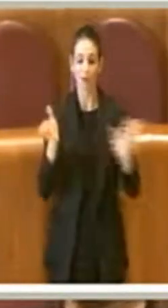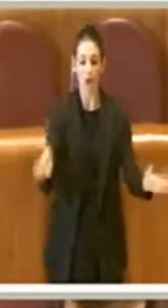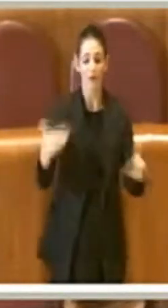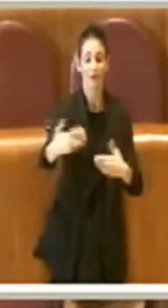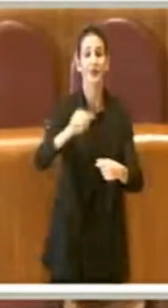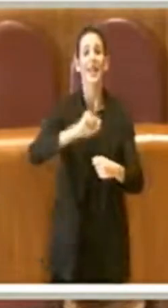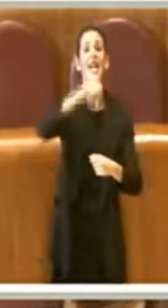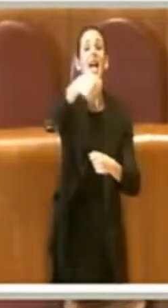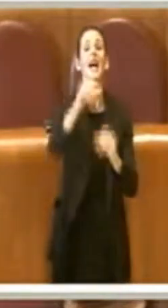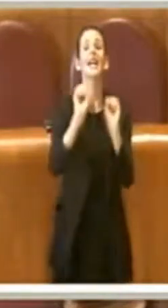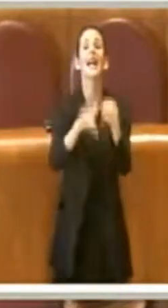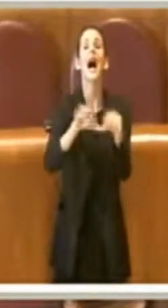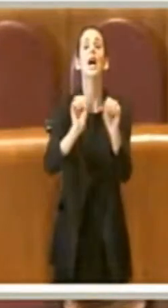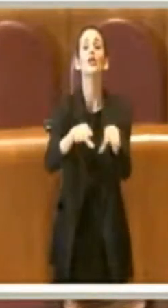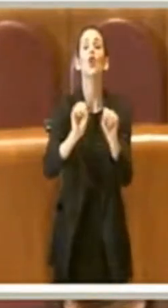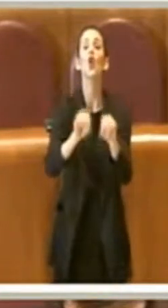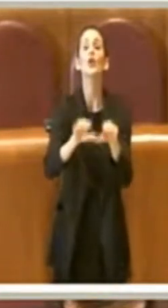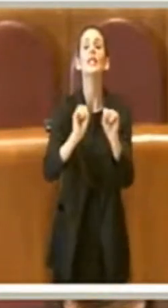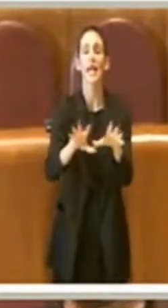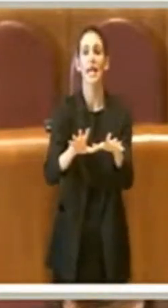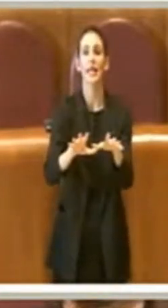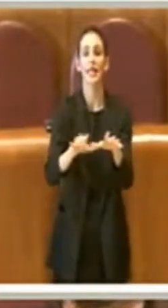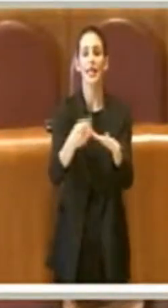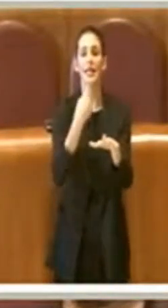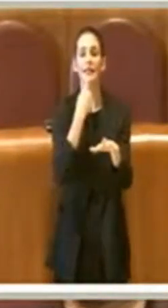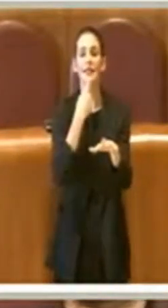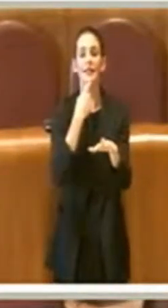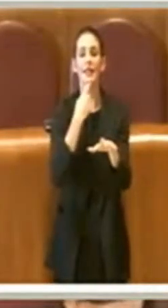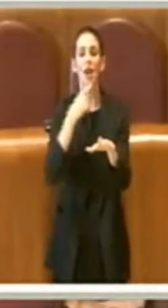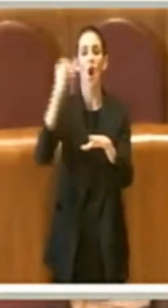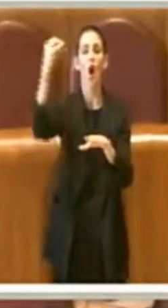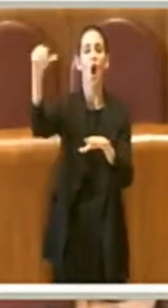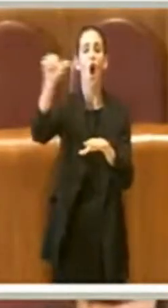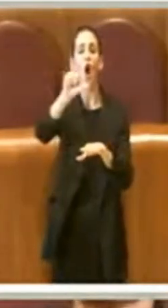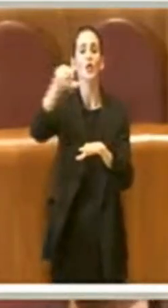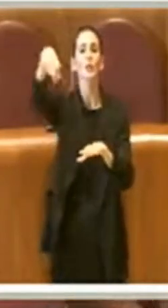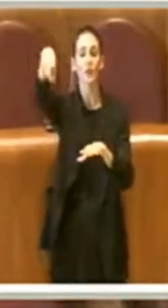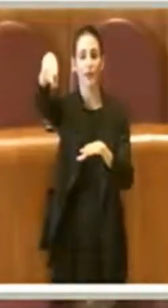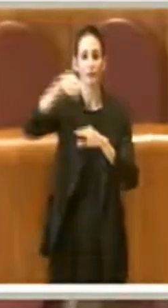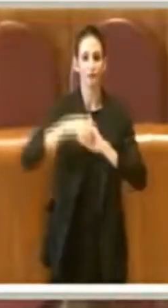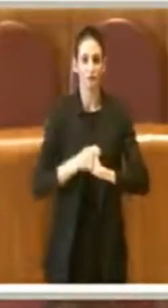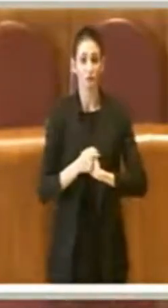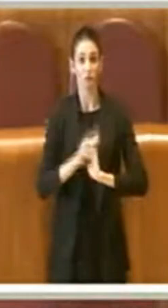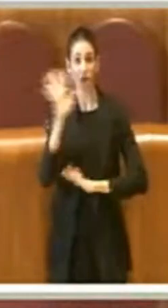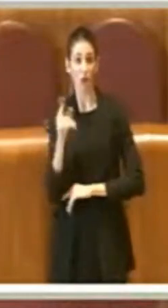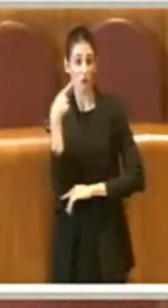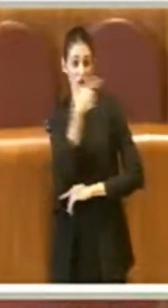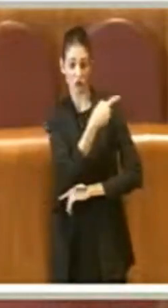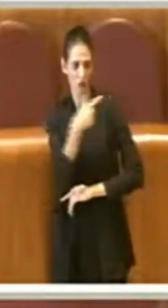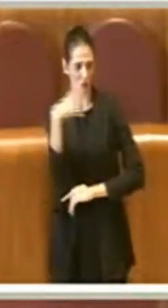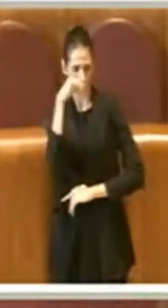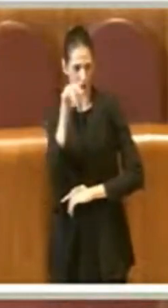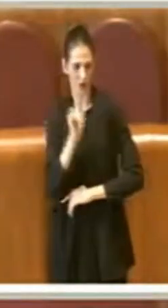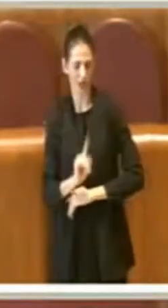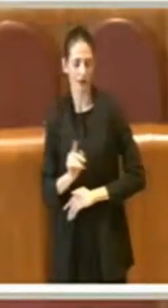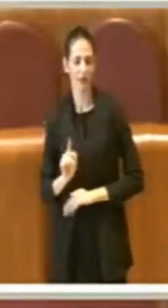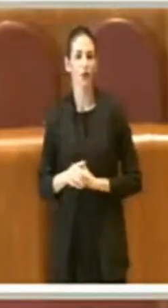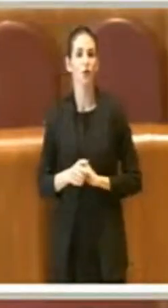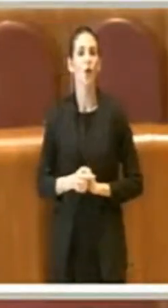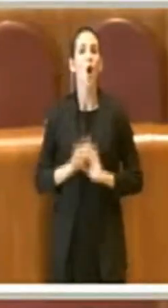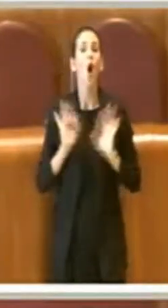suburbio da sempre, non pagano l'OSP. Forse non se n'era accorto, però già non la pagano l'OSP. E così,